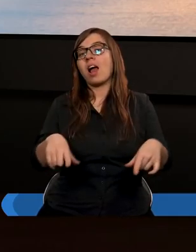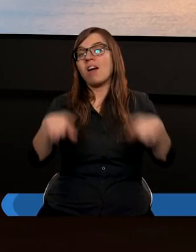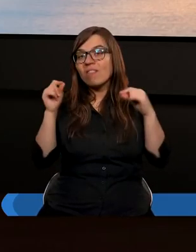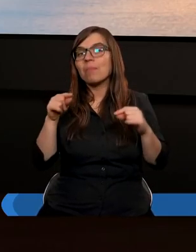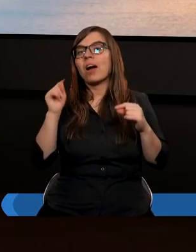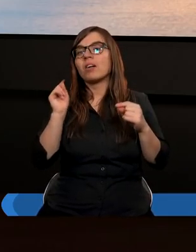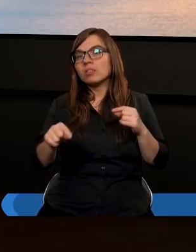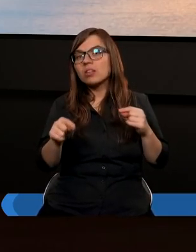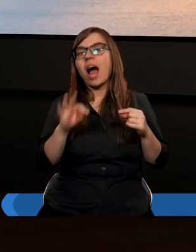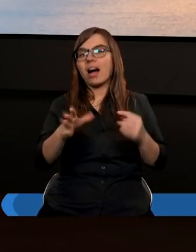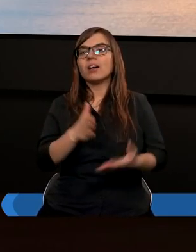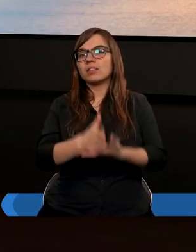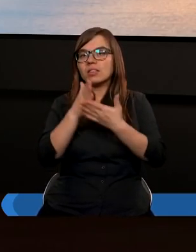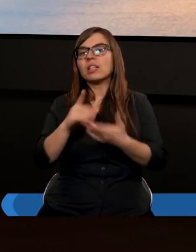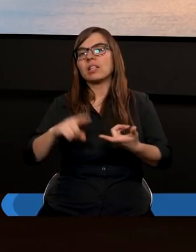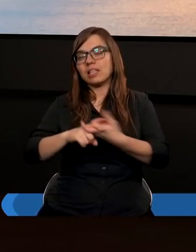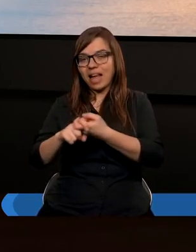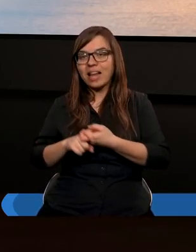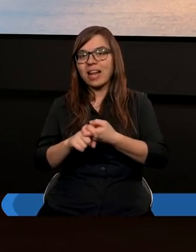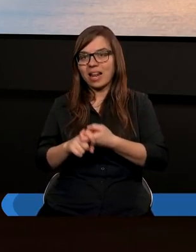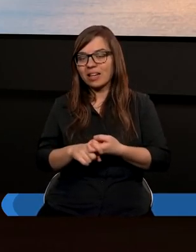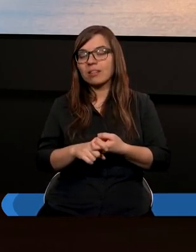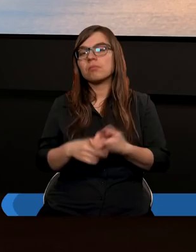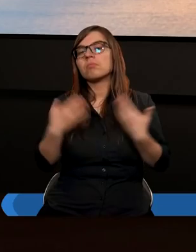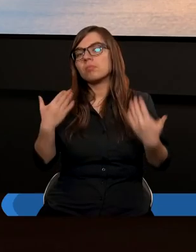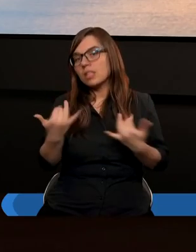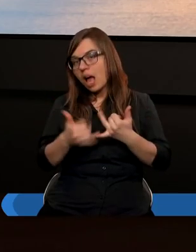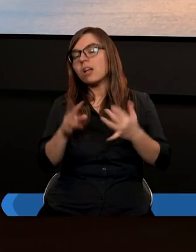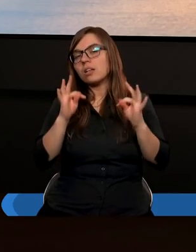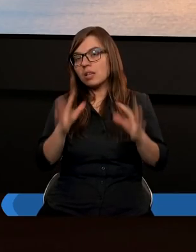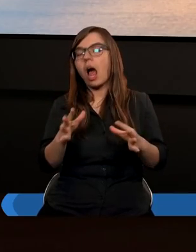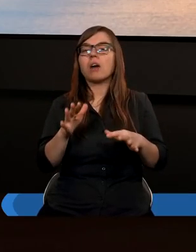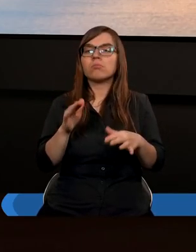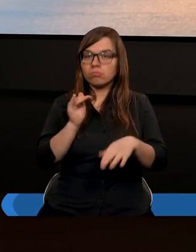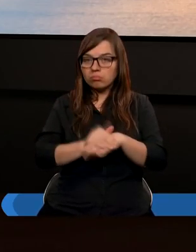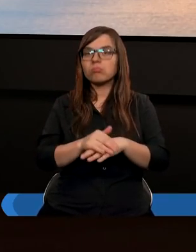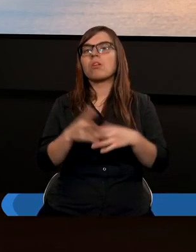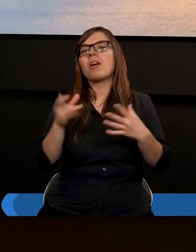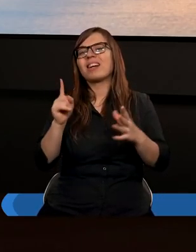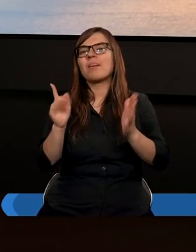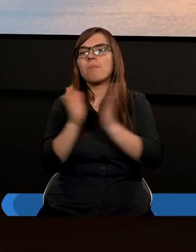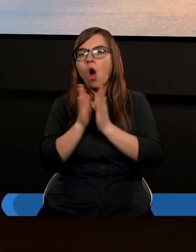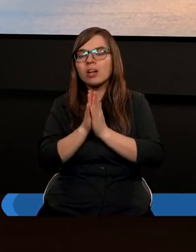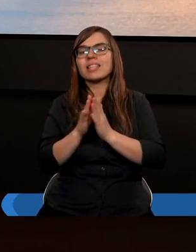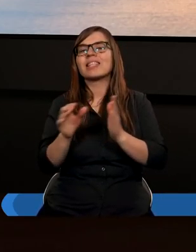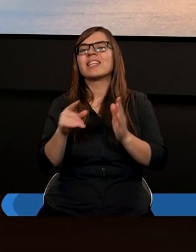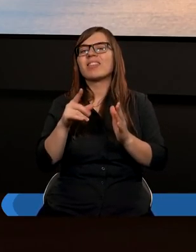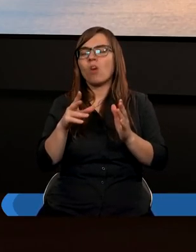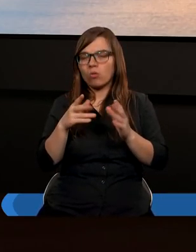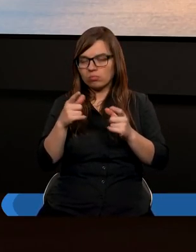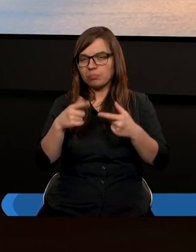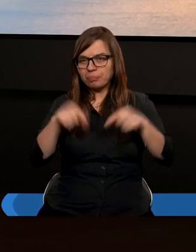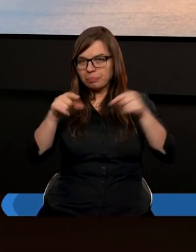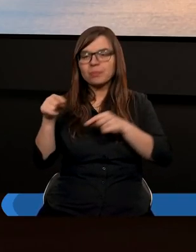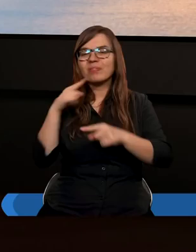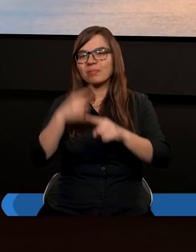taką radę diecezji, jeśli zawsze przystępuje się z modlitwą do podejmowania decyzji,